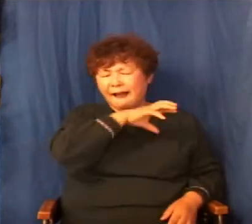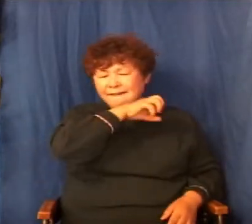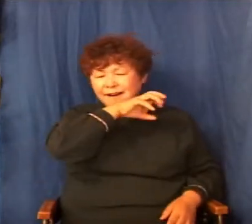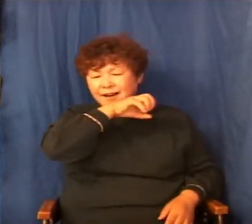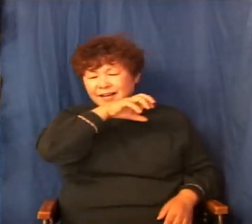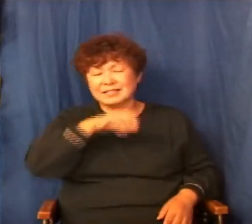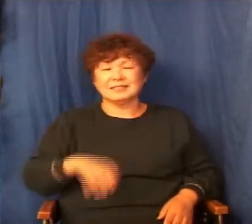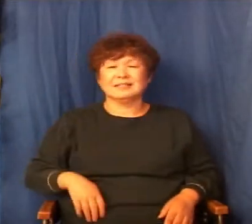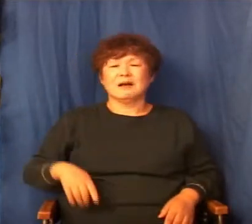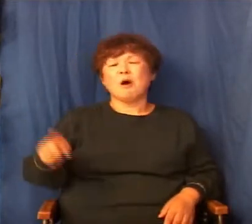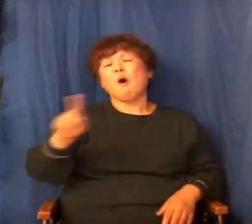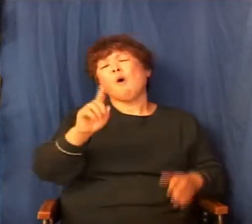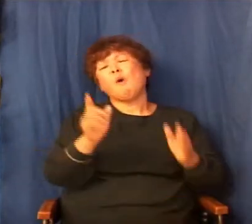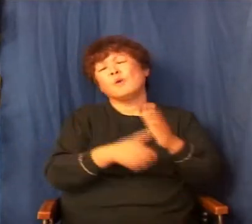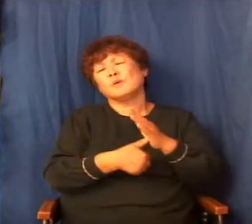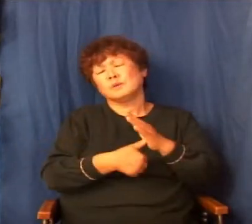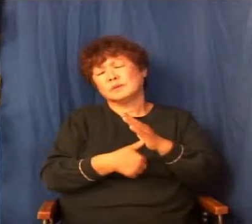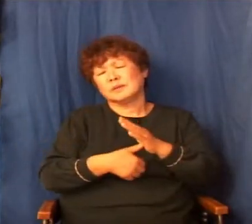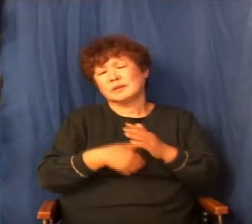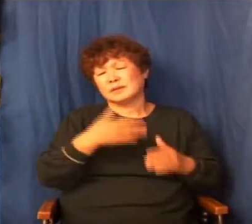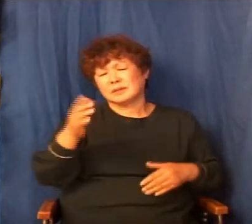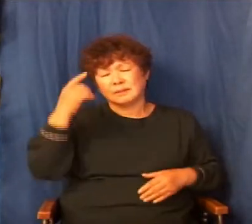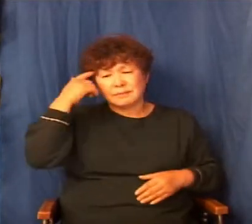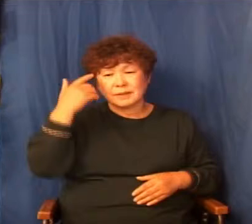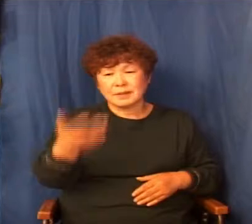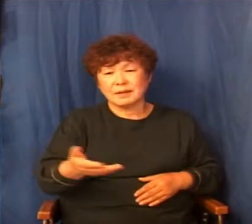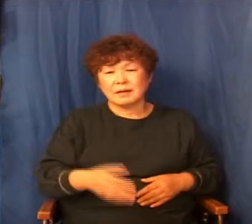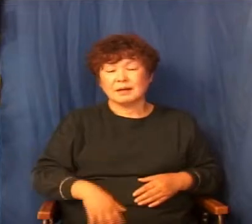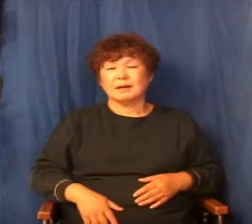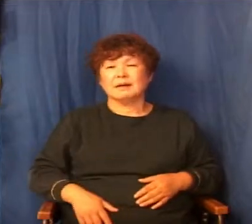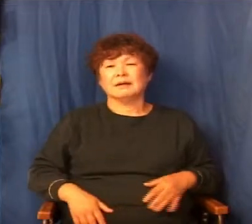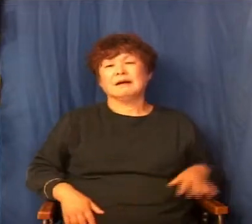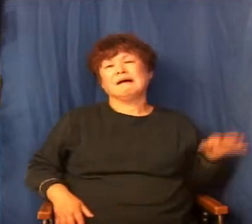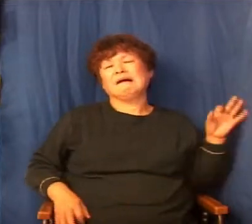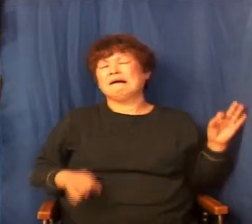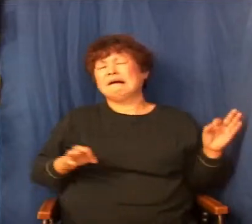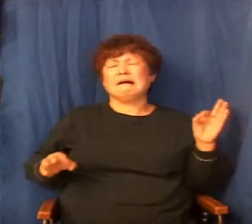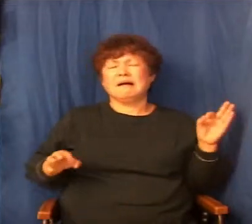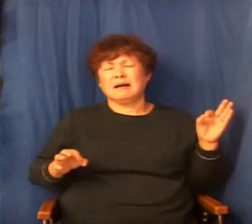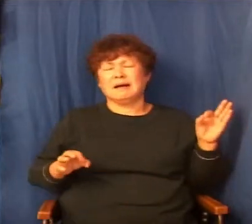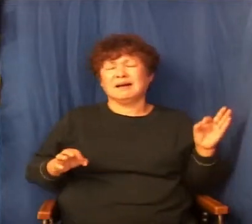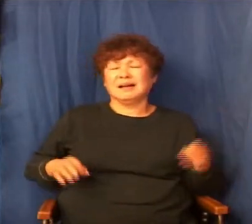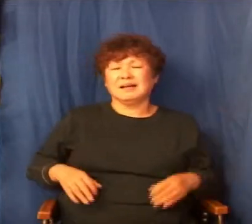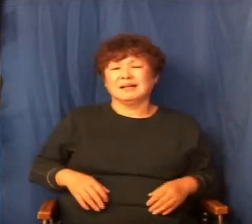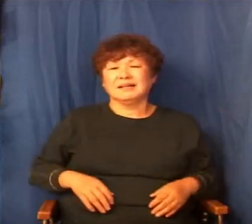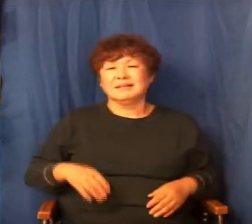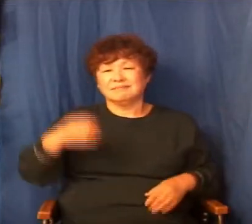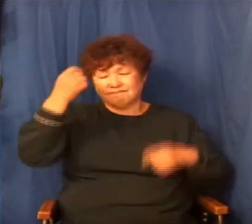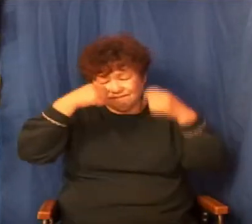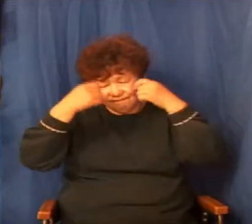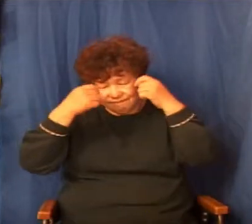가냐고 언제까지 언제까지 가냐고요. 퍼즐로 앉아서 땡깡 쓰고 그러는 것이죠.